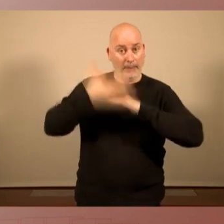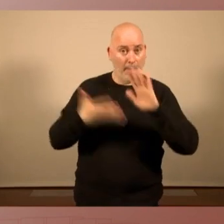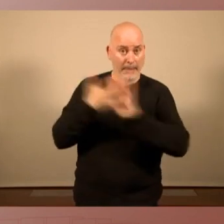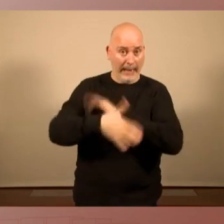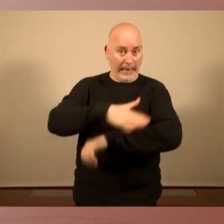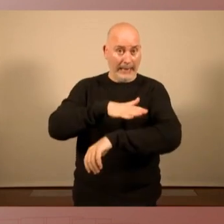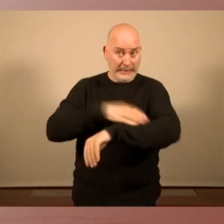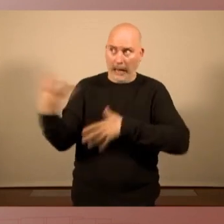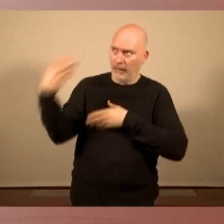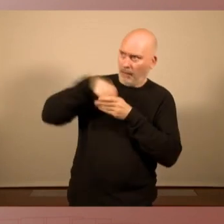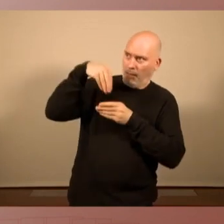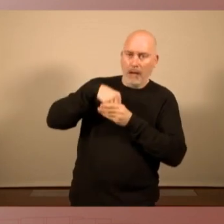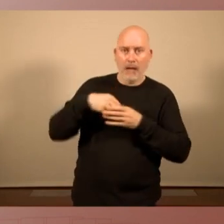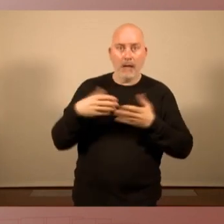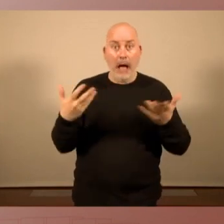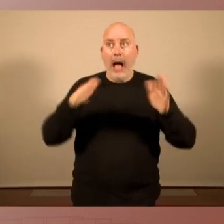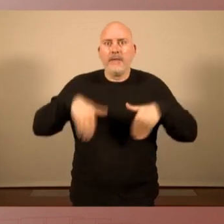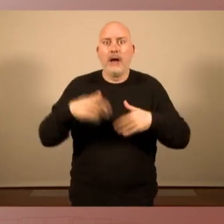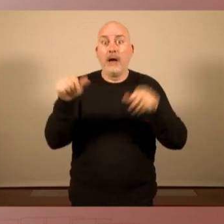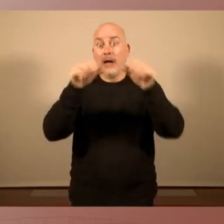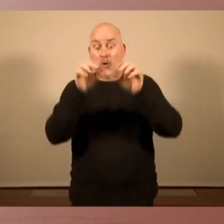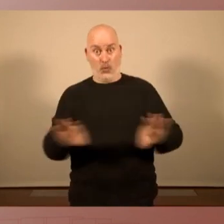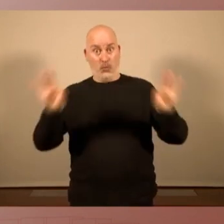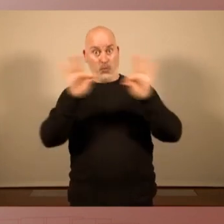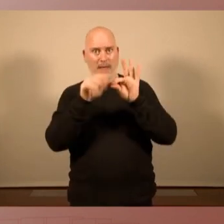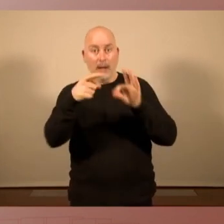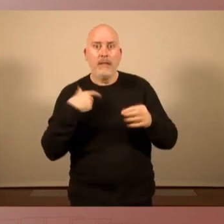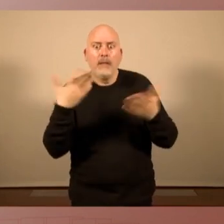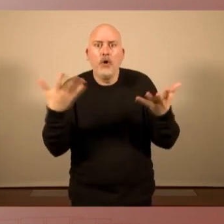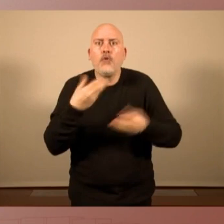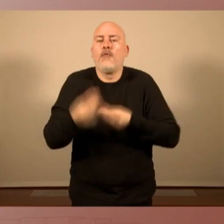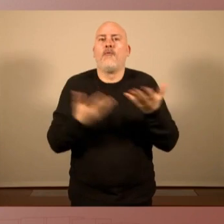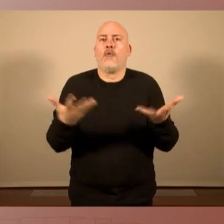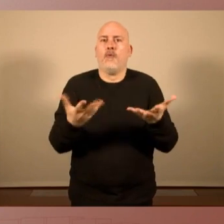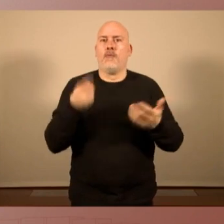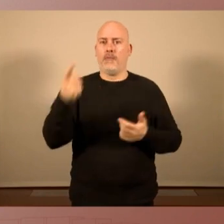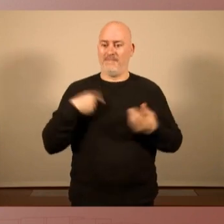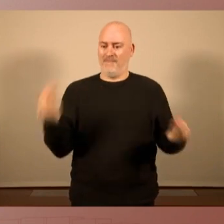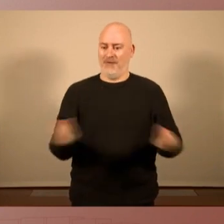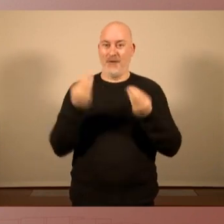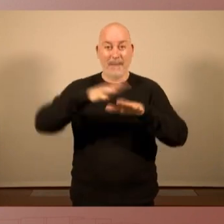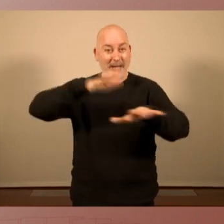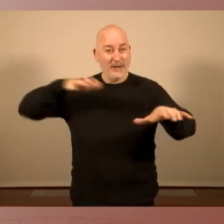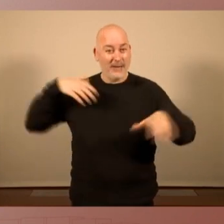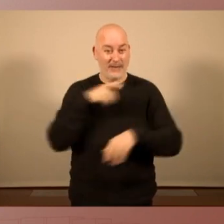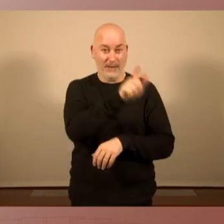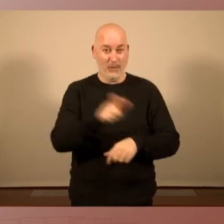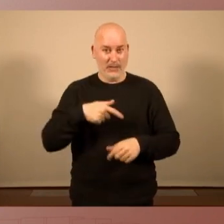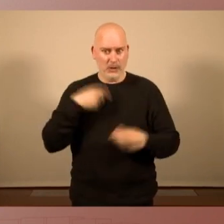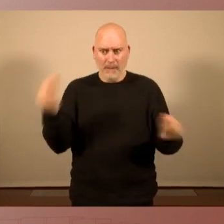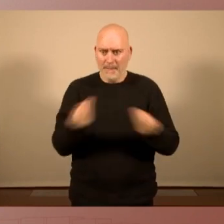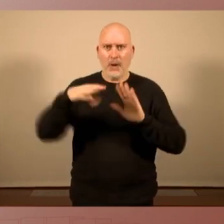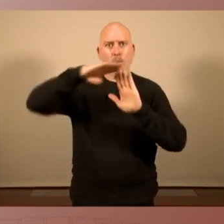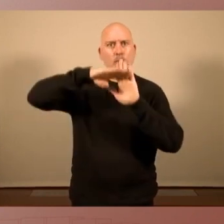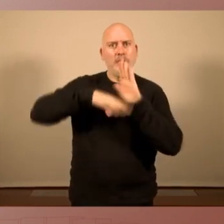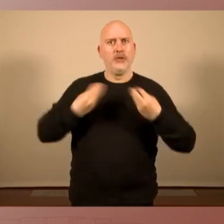preguntem quina és la seva fórmula per millorar de forma real les condicions materials de vida de la majoria de la població. La